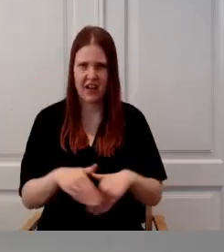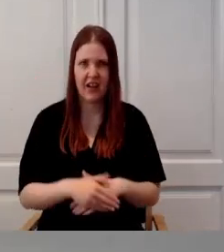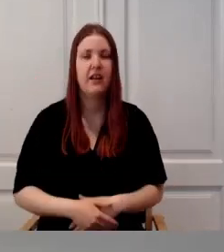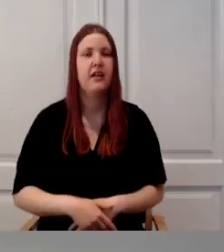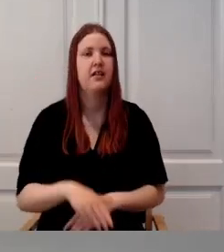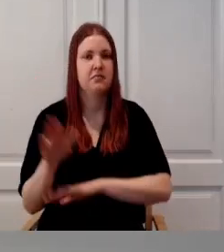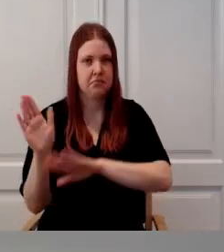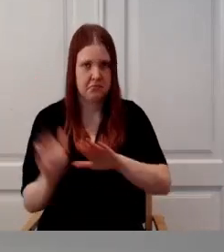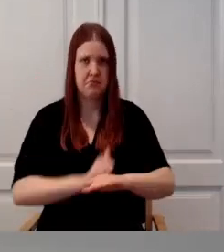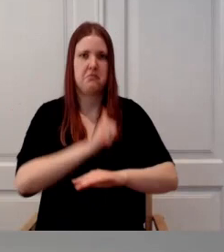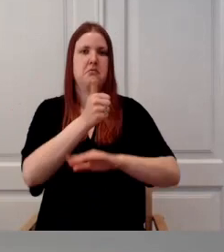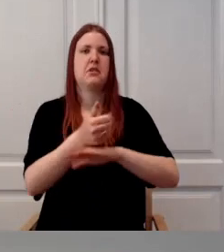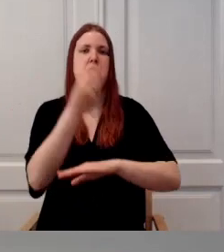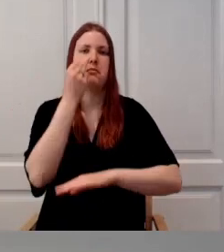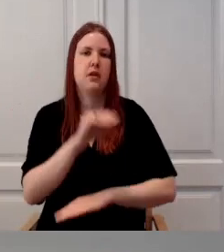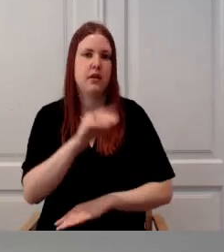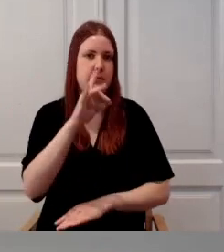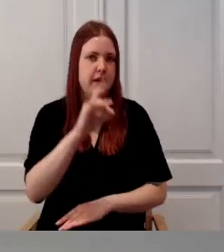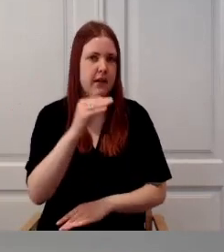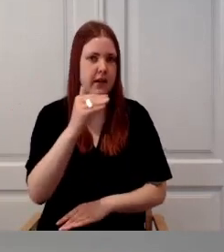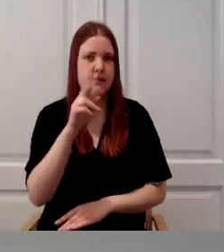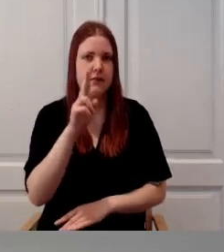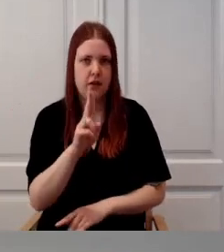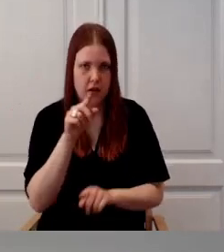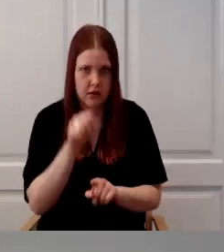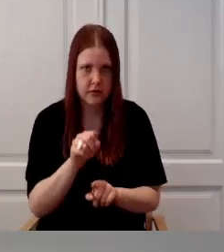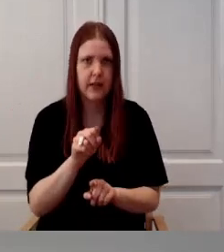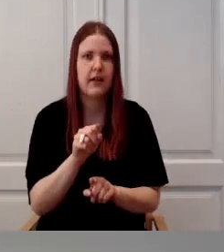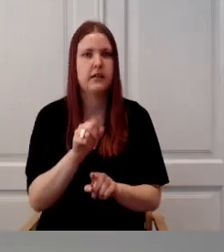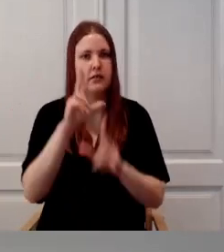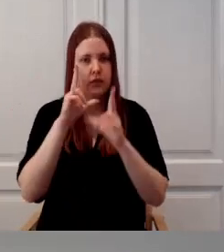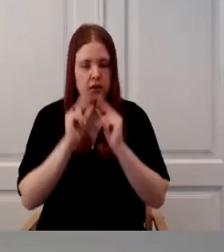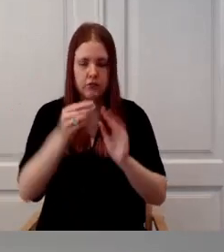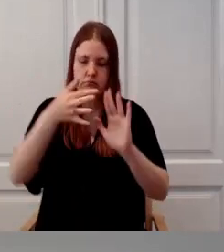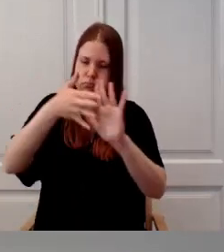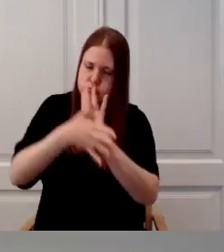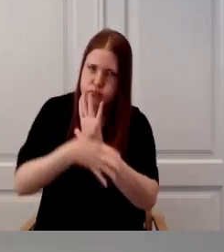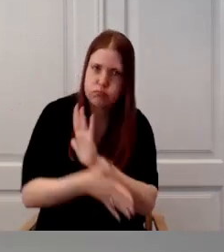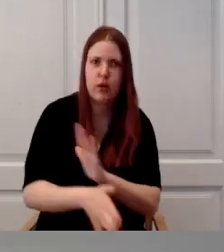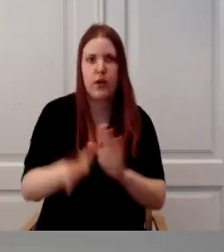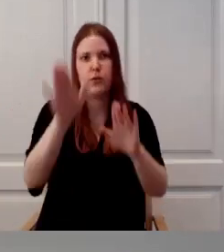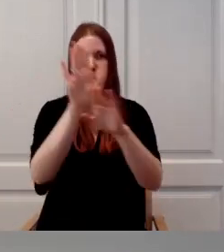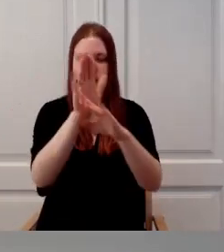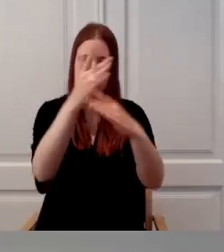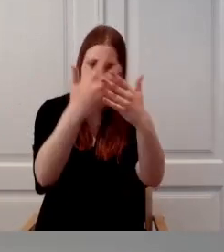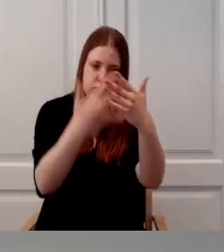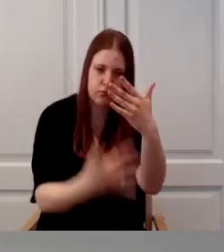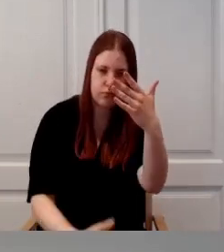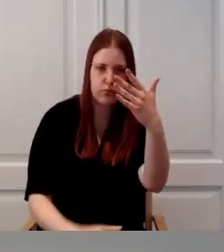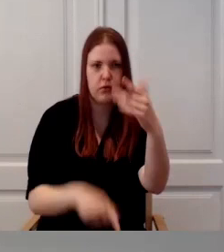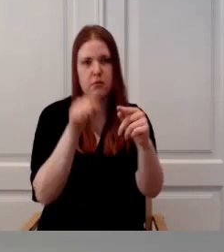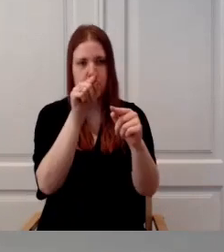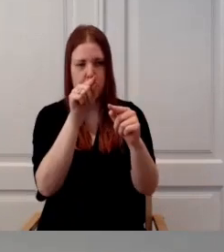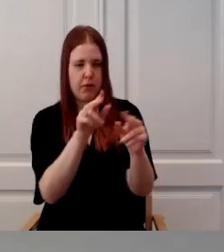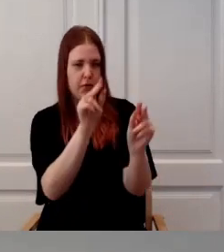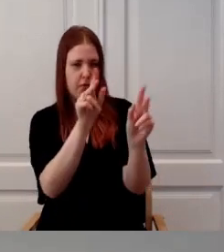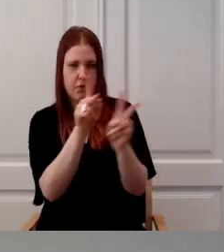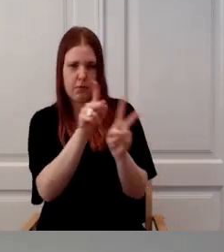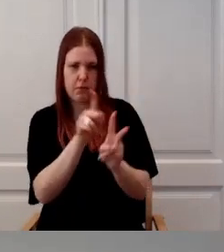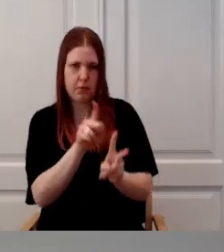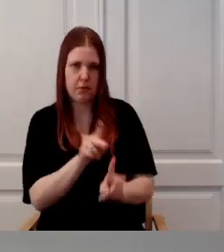väga põhjaliku instrumentaarium selleks, et inimese tegeliku piiranguid ja abivajadust paremini aru saada ja kirjeldada.